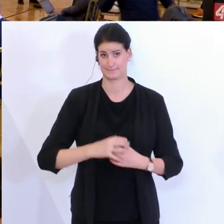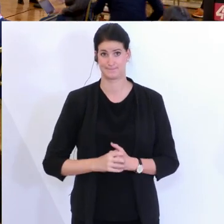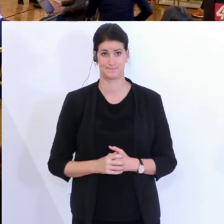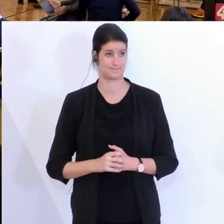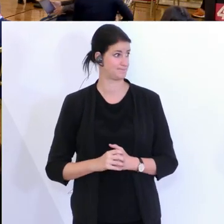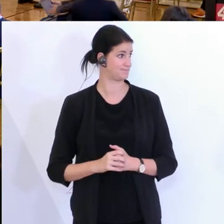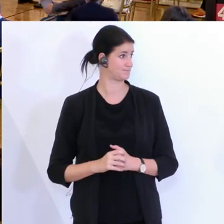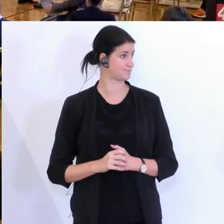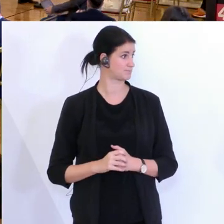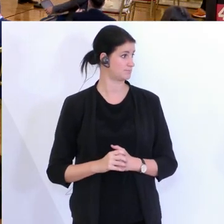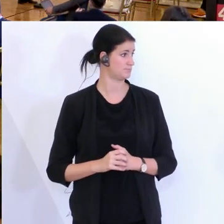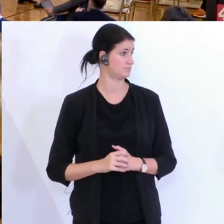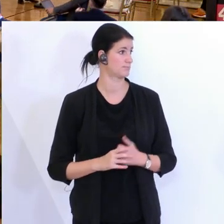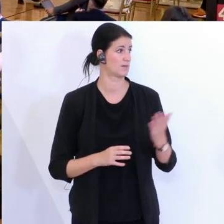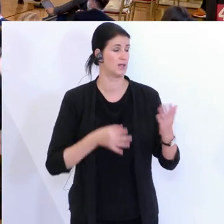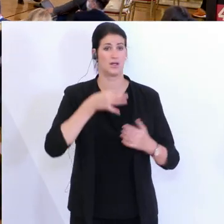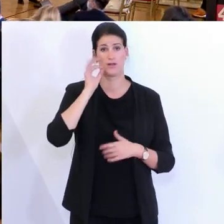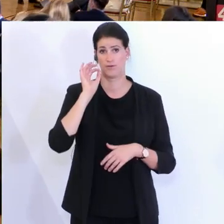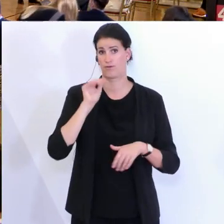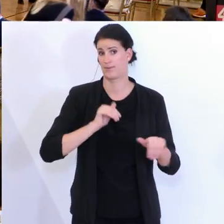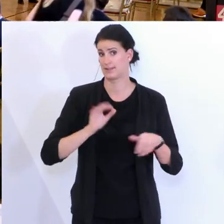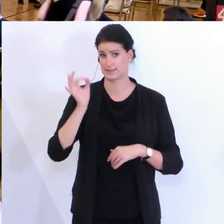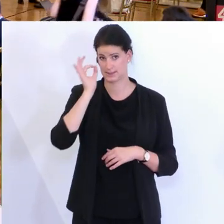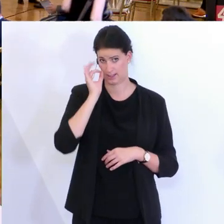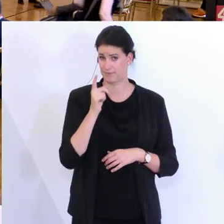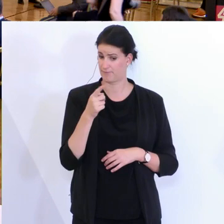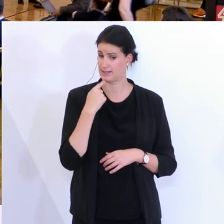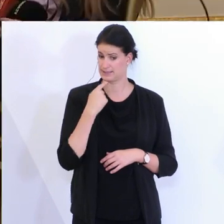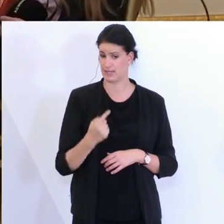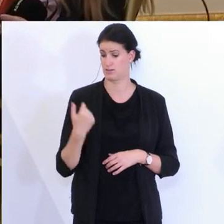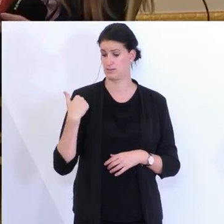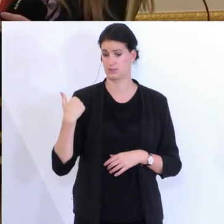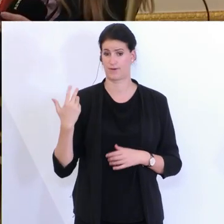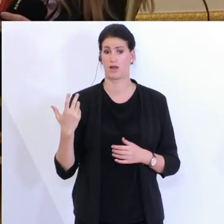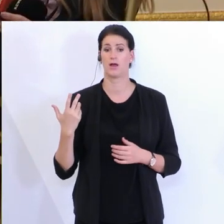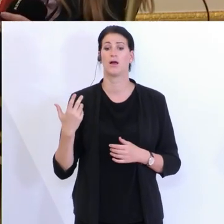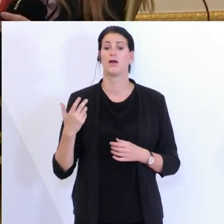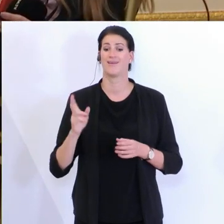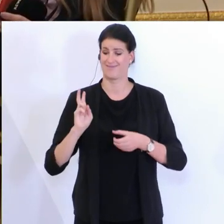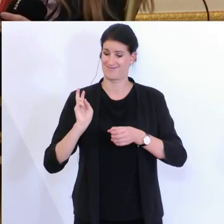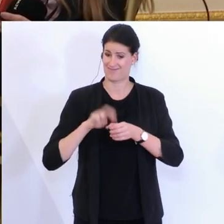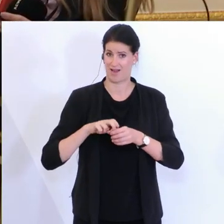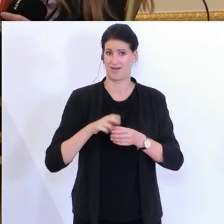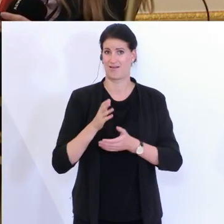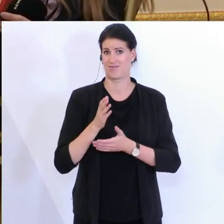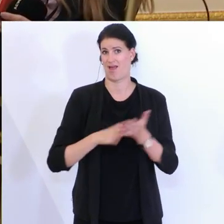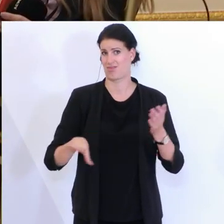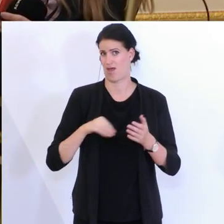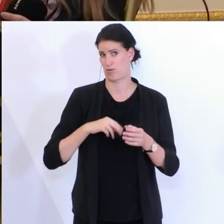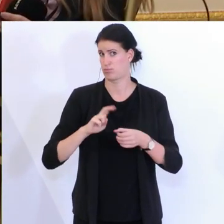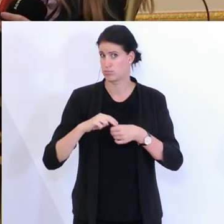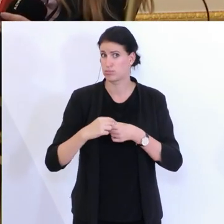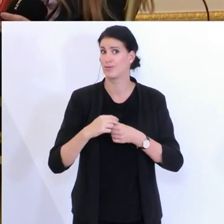Bitteschön. Ja, Frau Ministerin, haben gesagt, zuletzt hat es steigende Teilnahme gegeben bei den Betrieben im